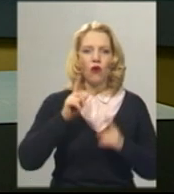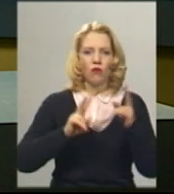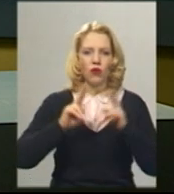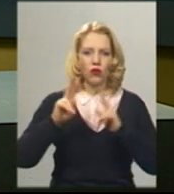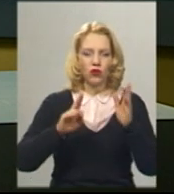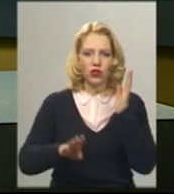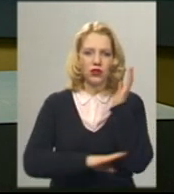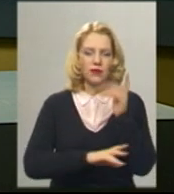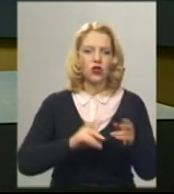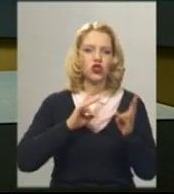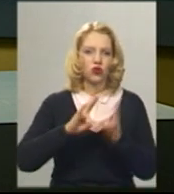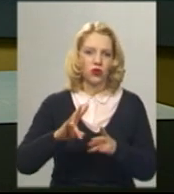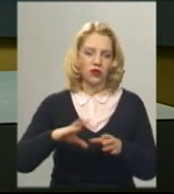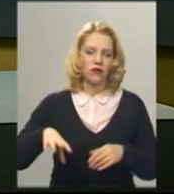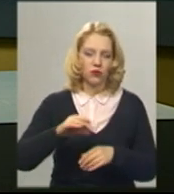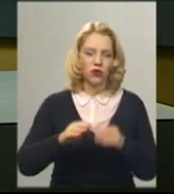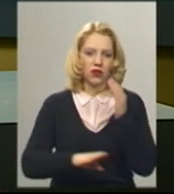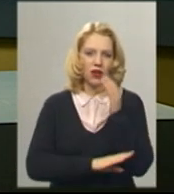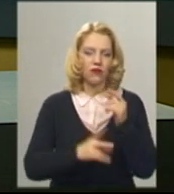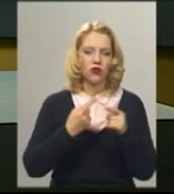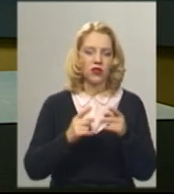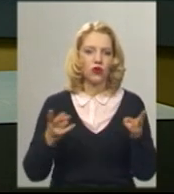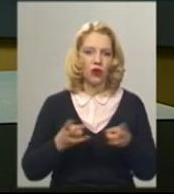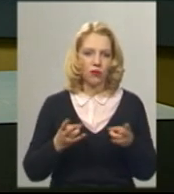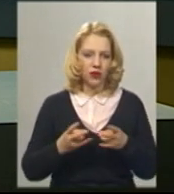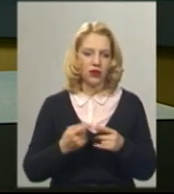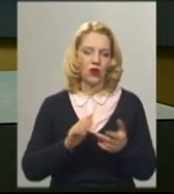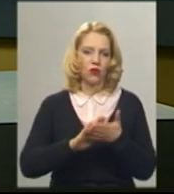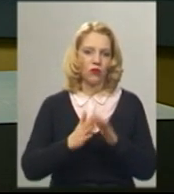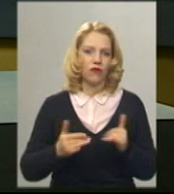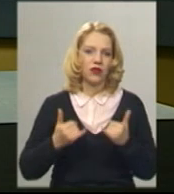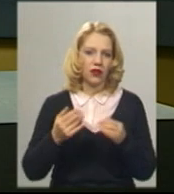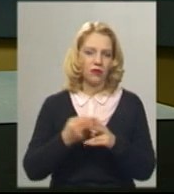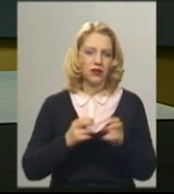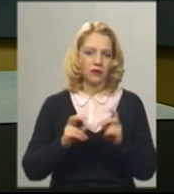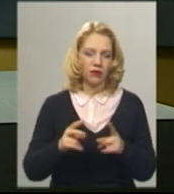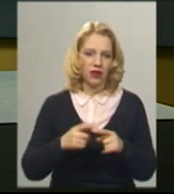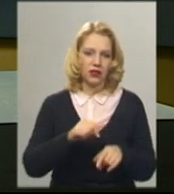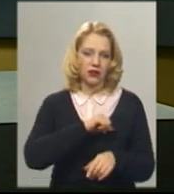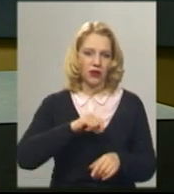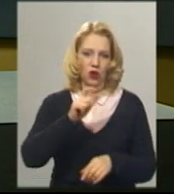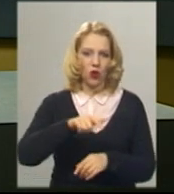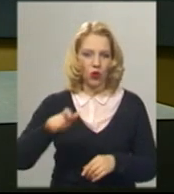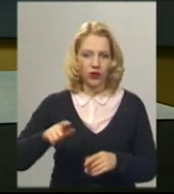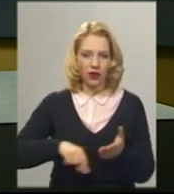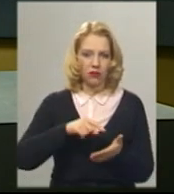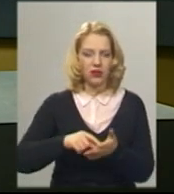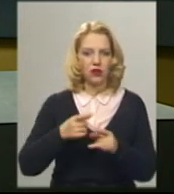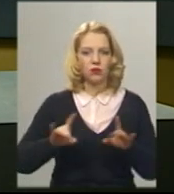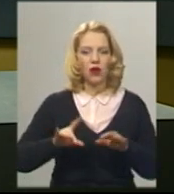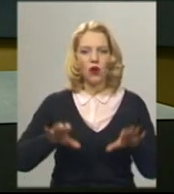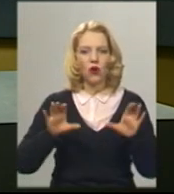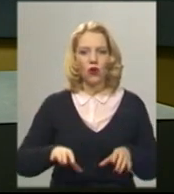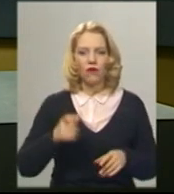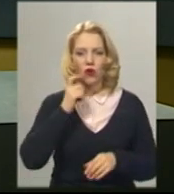шкодить самому дереву. Проте це необхідна умова задля безпеки жителів міста, розповідає голова Хмельницької обласної організації Українського